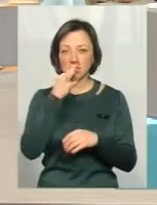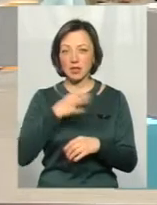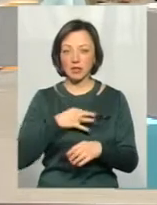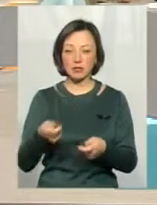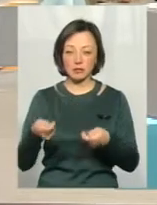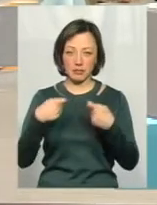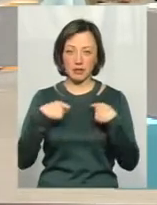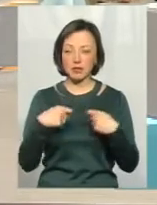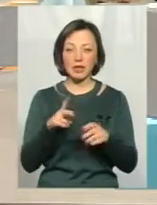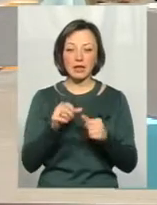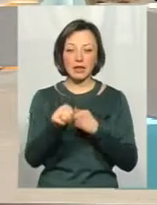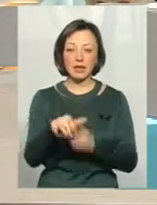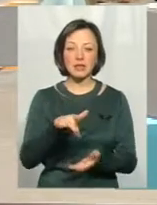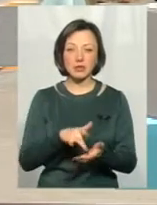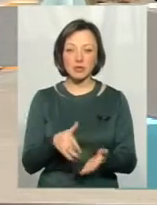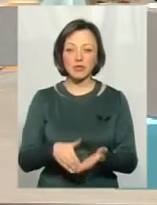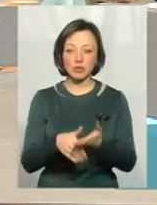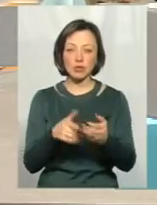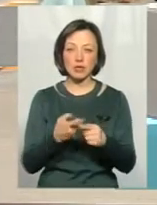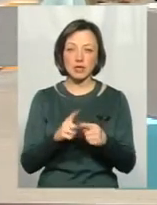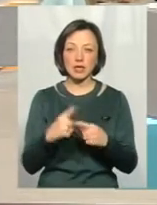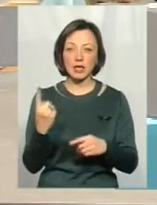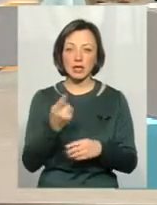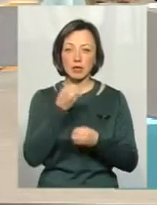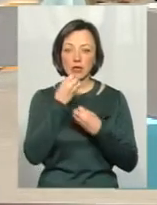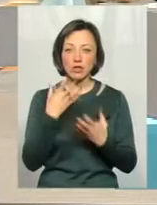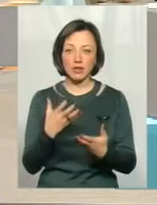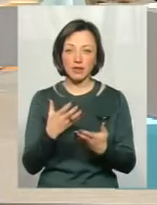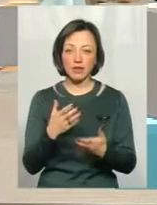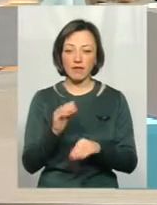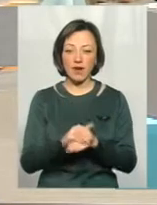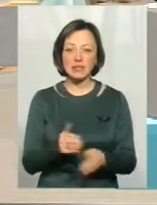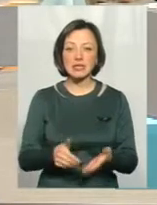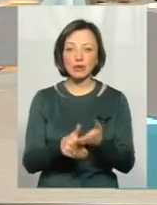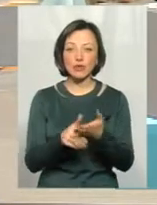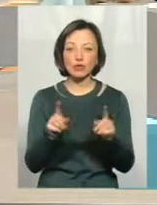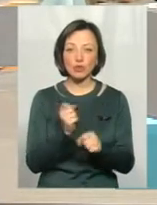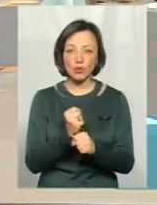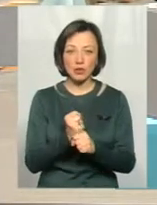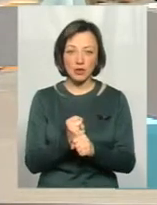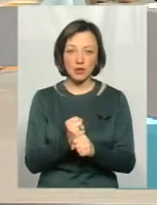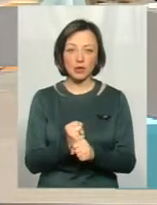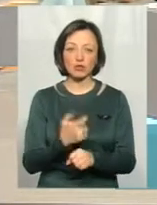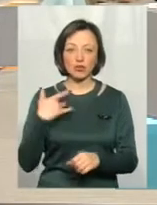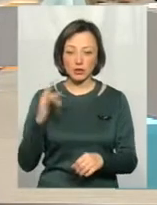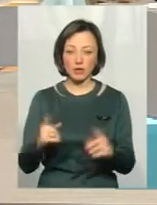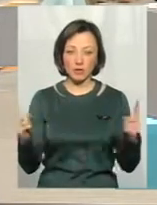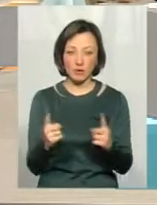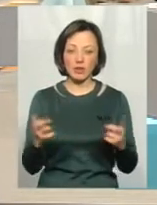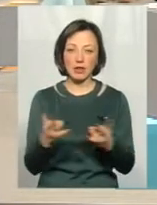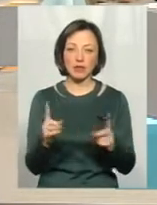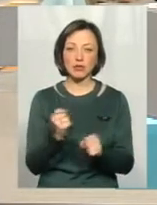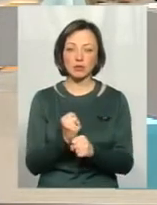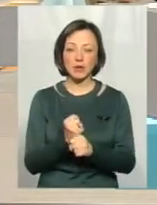принесуть. Тобто децентралізація вона стимулює, це єдиний позитивний фатор, що вона стимулює щось робити. Ставлять в жорсткі умови, але треба щось робити.